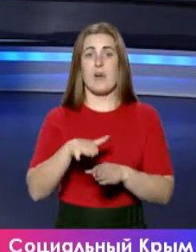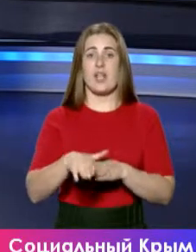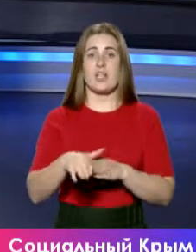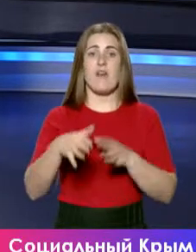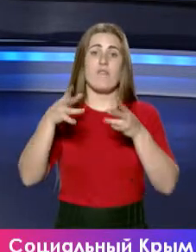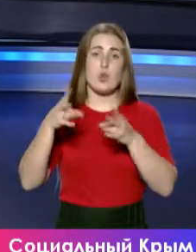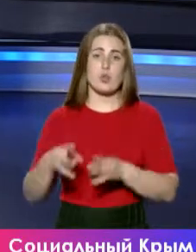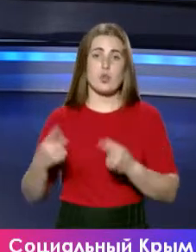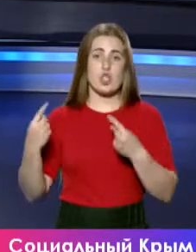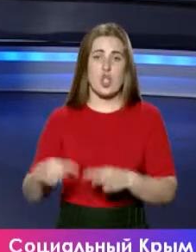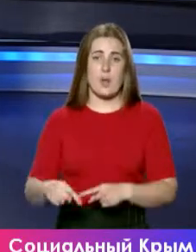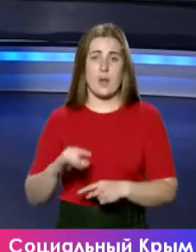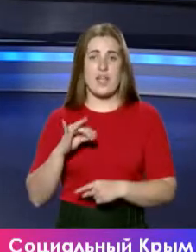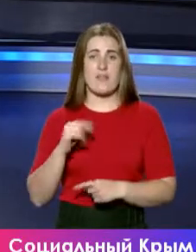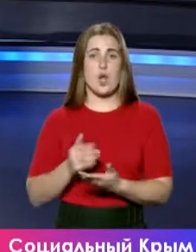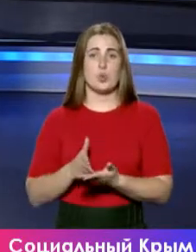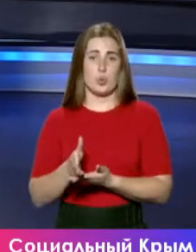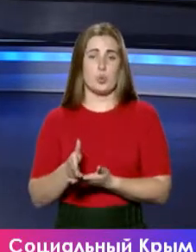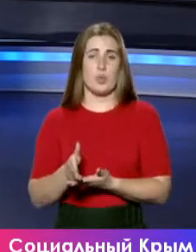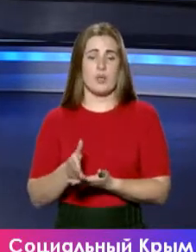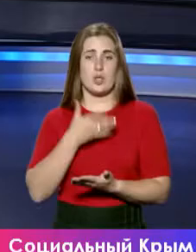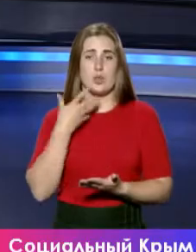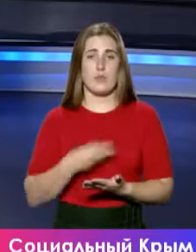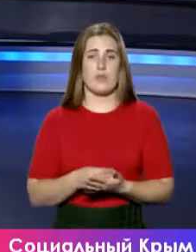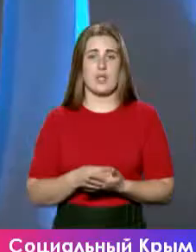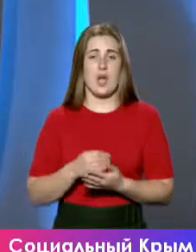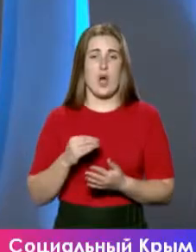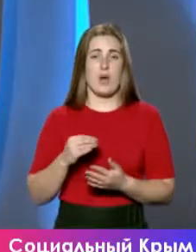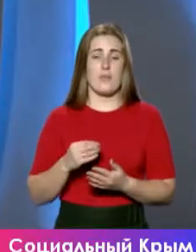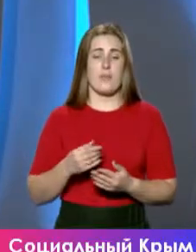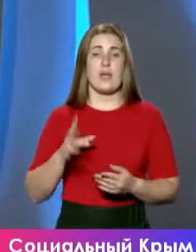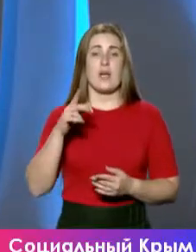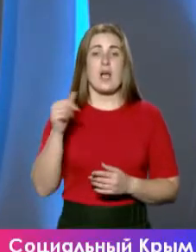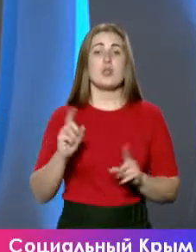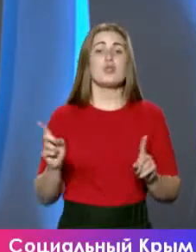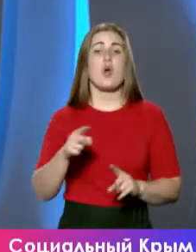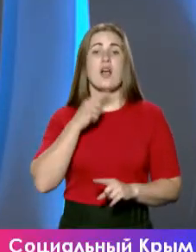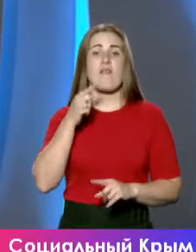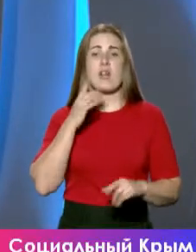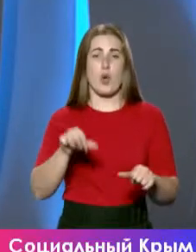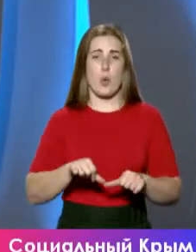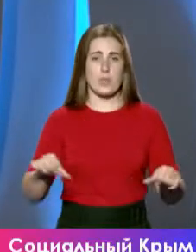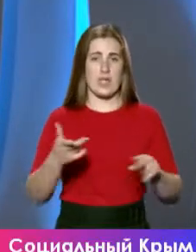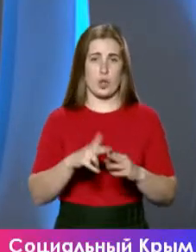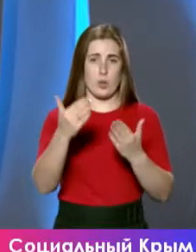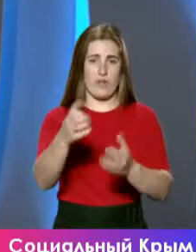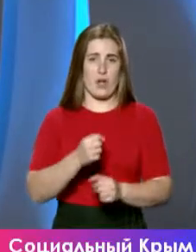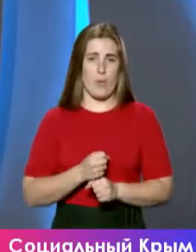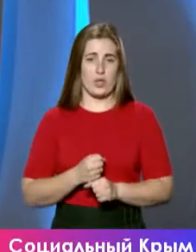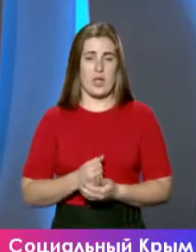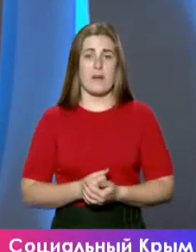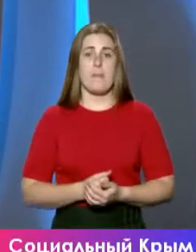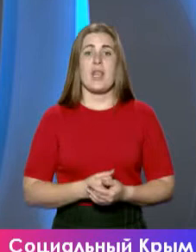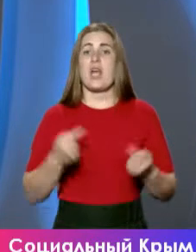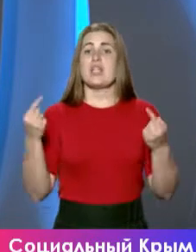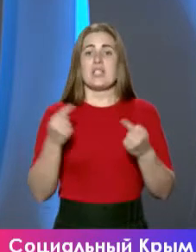ущерб инфраструктуре и, собственно, отрасли? — Любые... — Что говорят в комитете, в котором вы работаете? — Однозначно